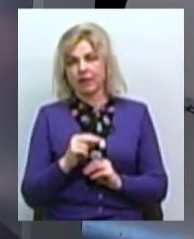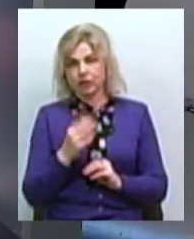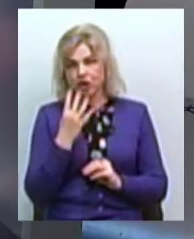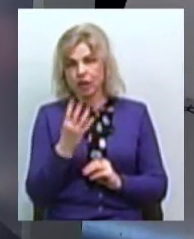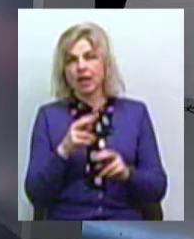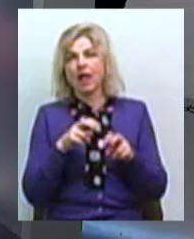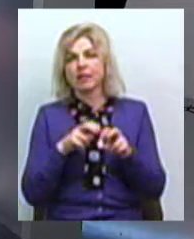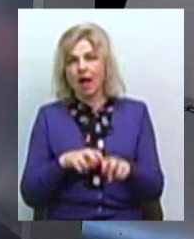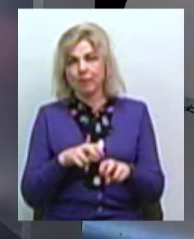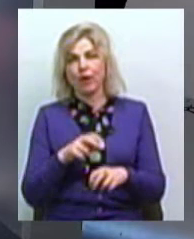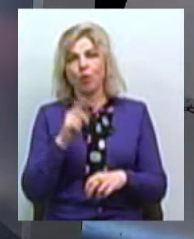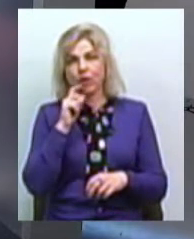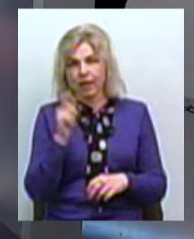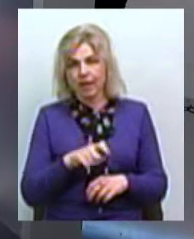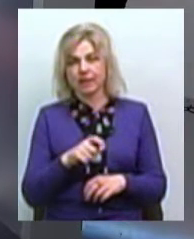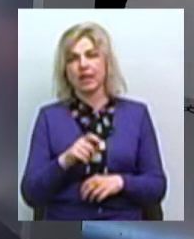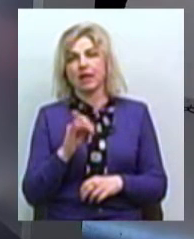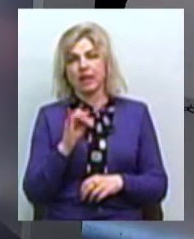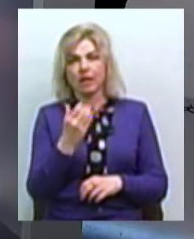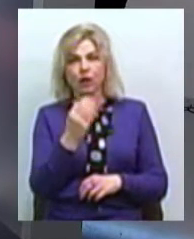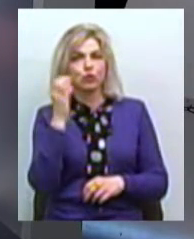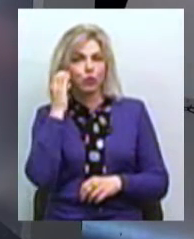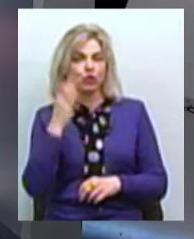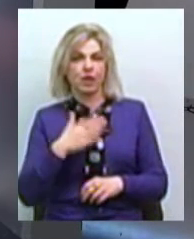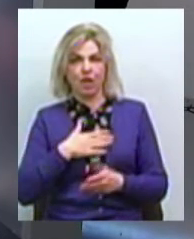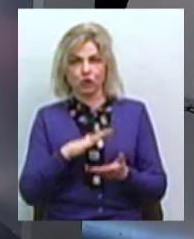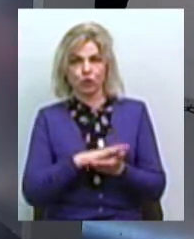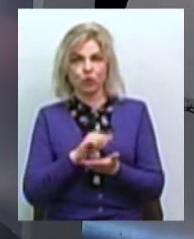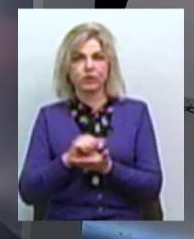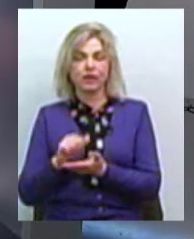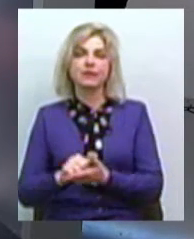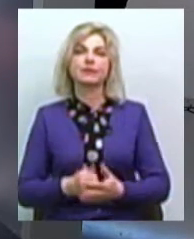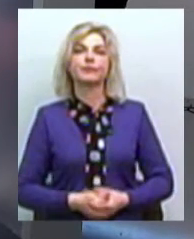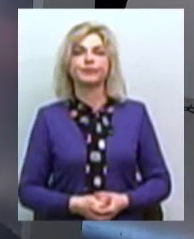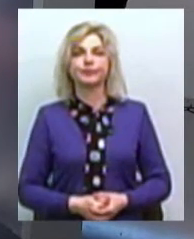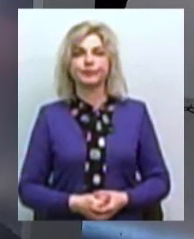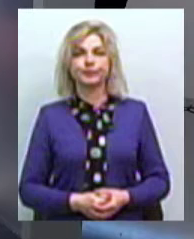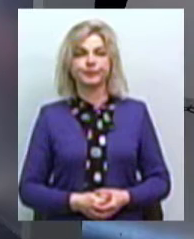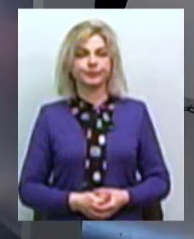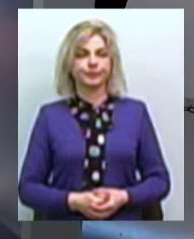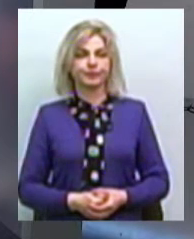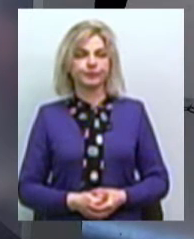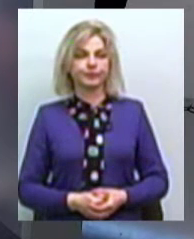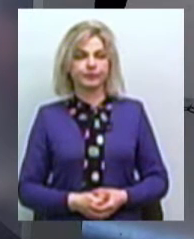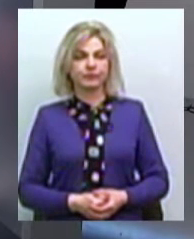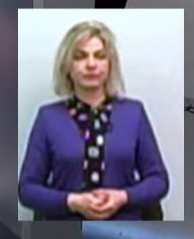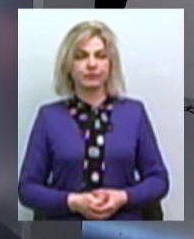Миколаєві. Їх послухали кореспонденти зі служби новин Валентина Гурова та Юлія Кускова.